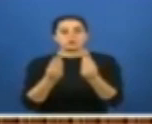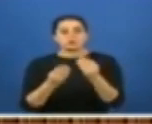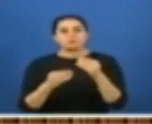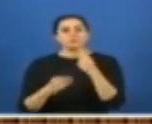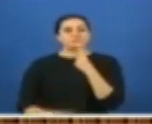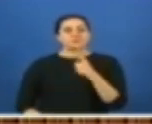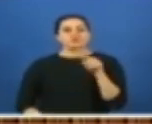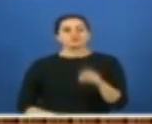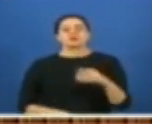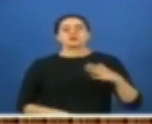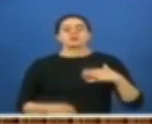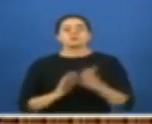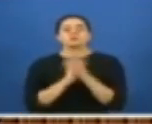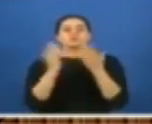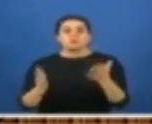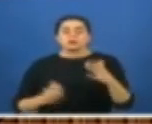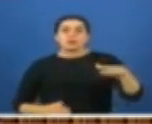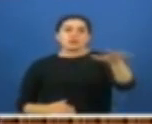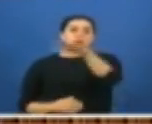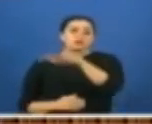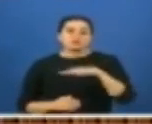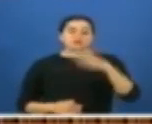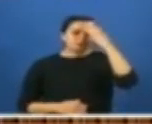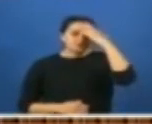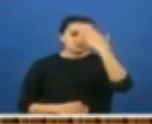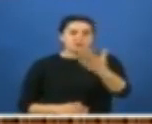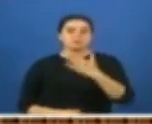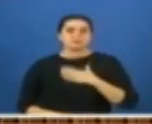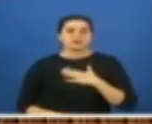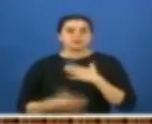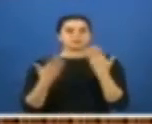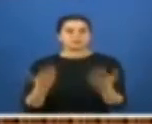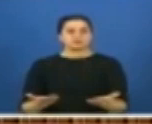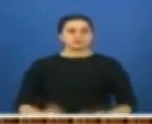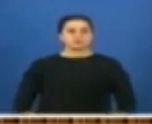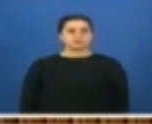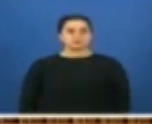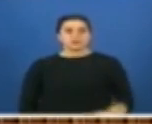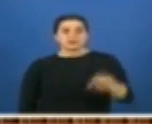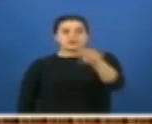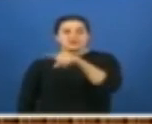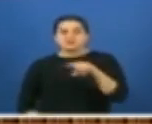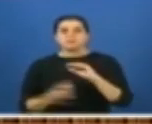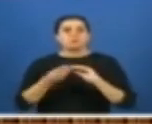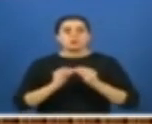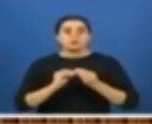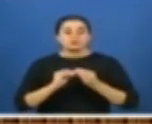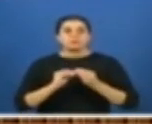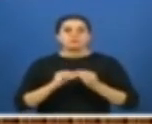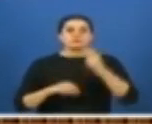yürekten kutluyorum, hepinize selamlar, saygılar sunuyorum. Sizin sorunlarınız